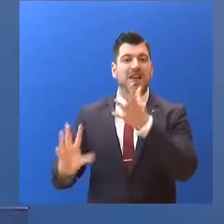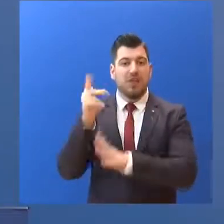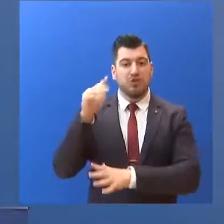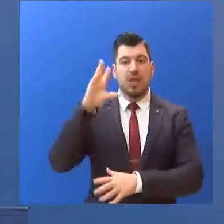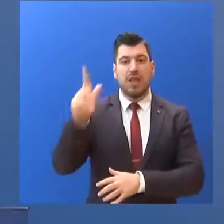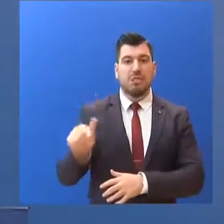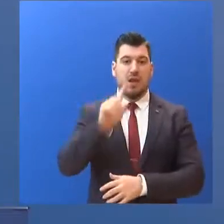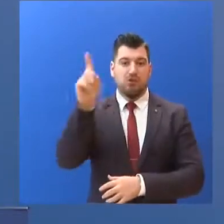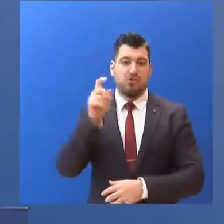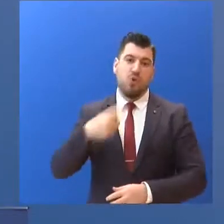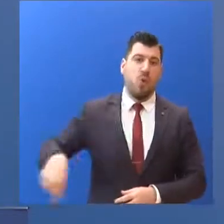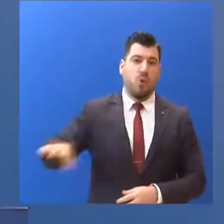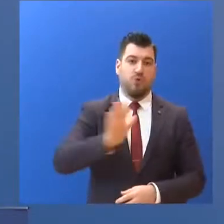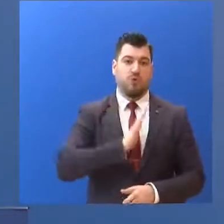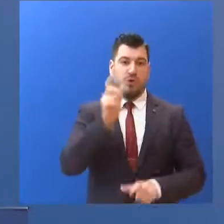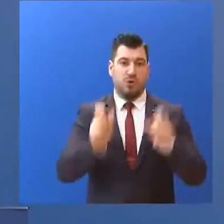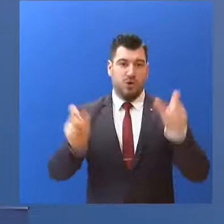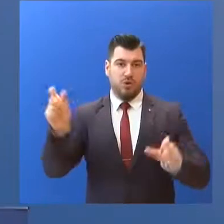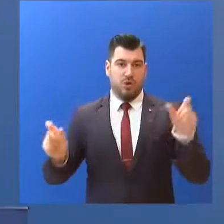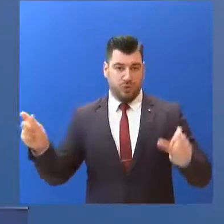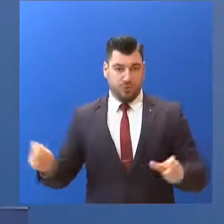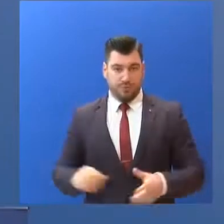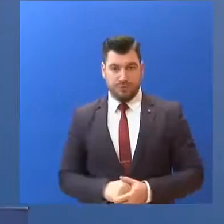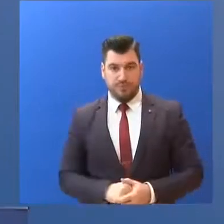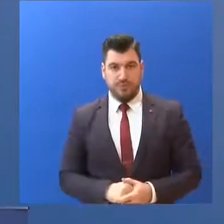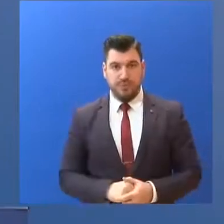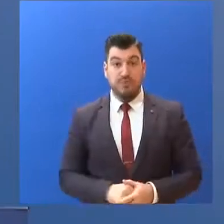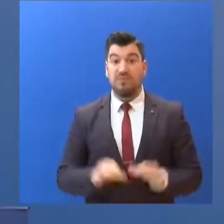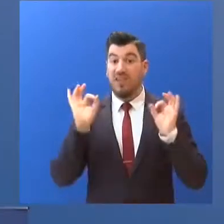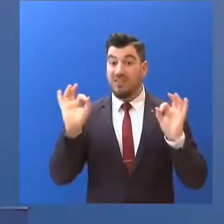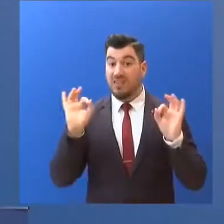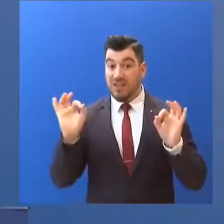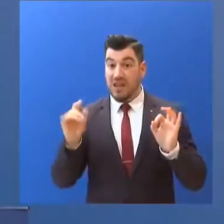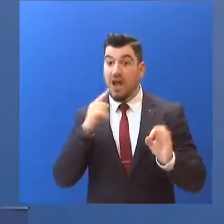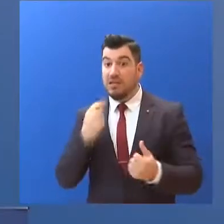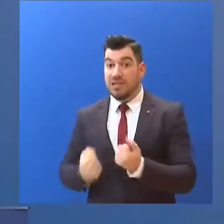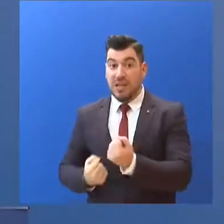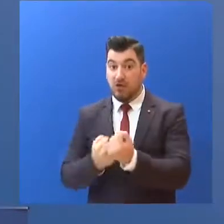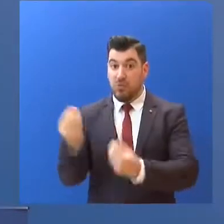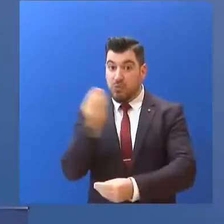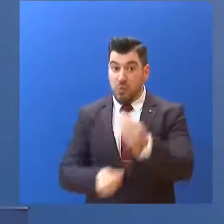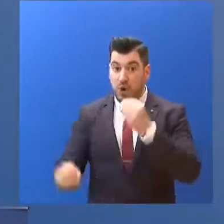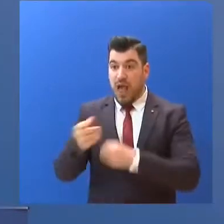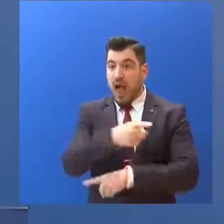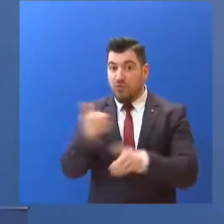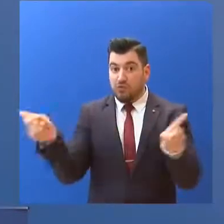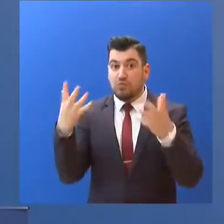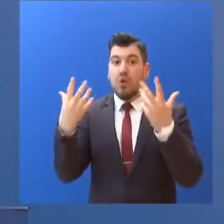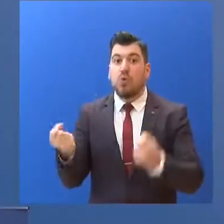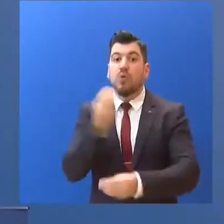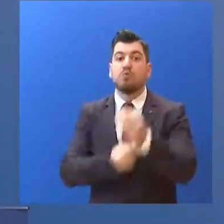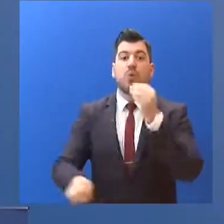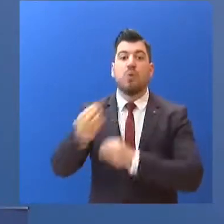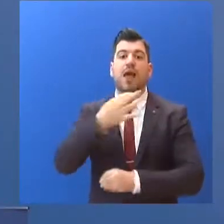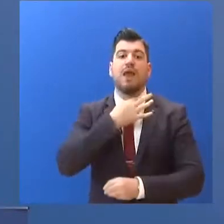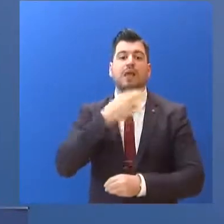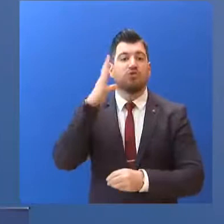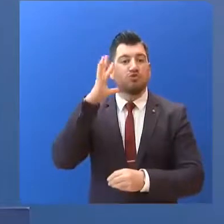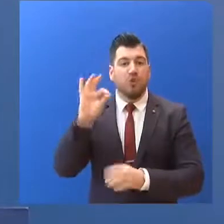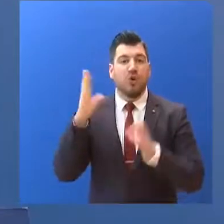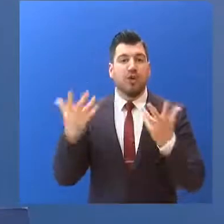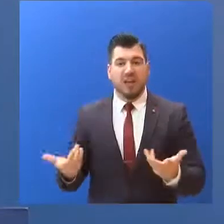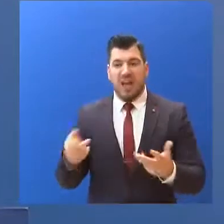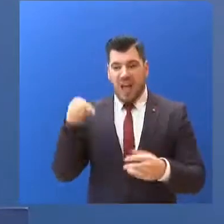δύσκολης καθημερινότητας. Πάντα με έγνοια σε αυτούς που έχουν μεγαλύτερη ανάγκη. Έτσι ώστε να βγούμε όλοι μαζί από την